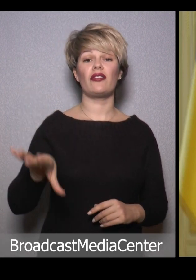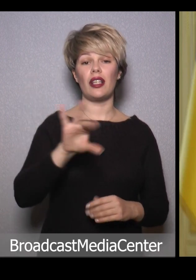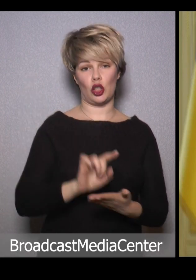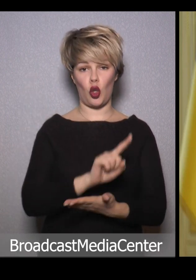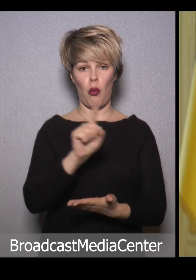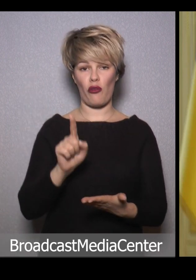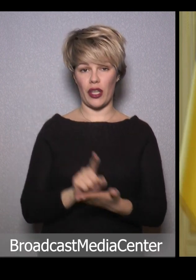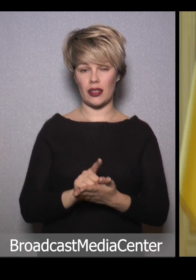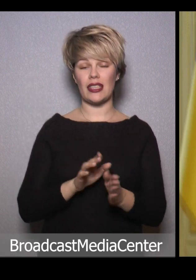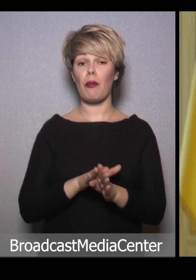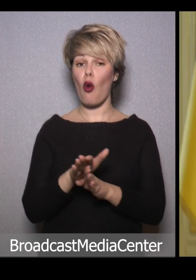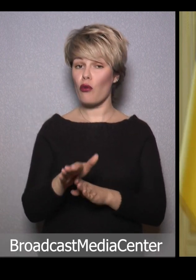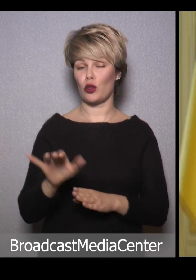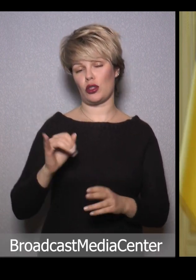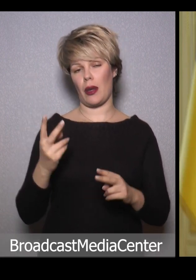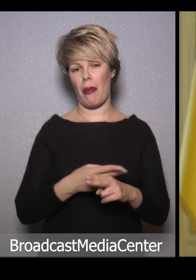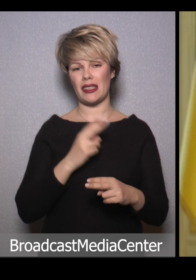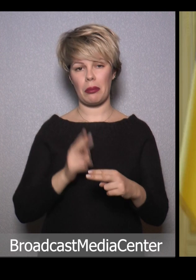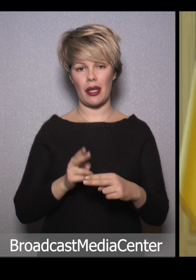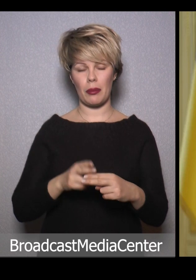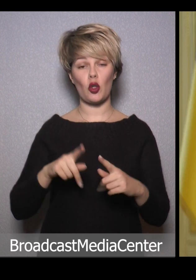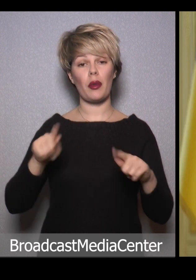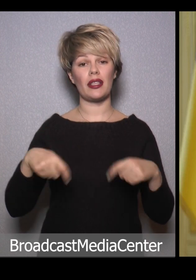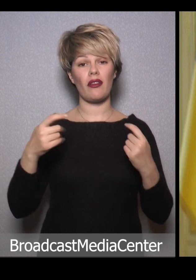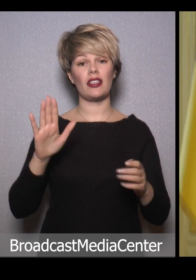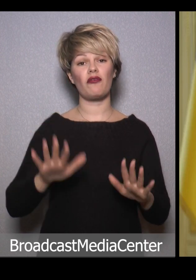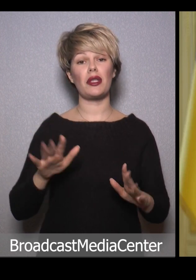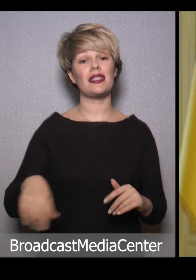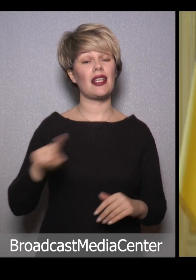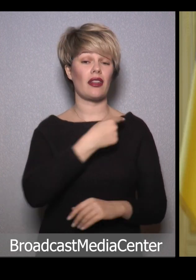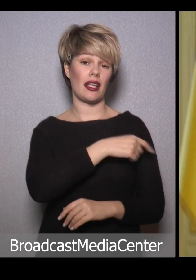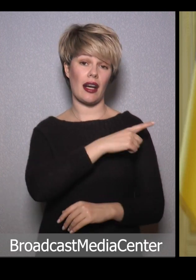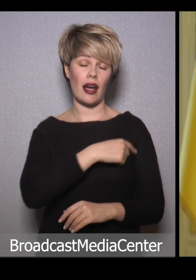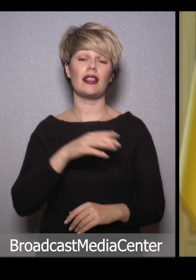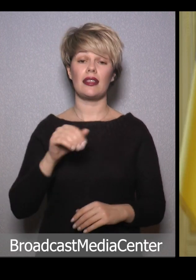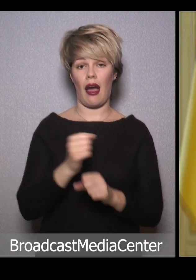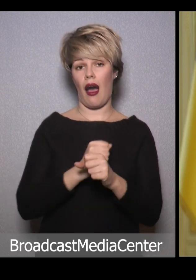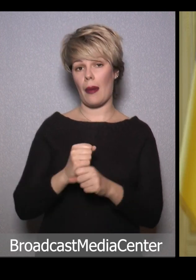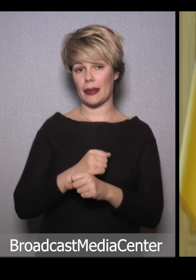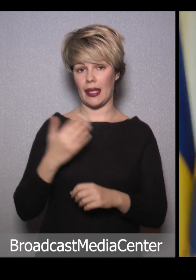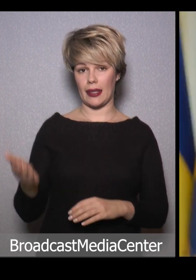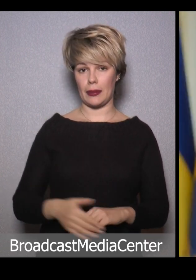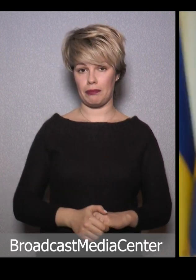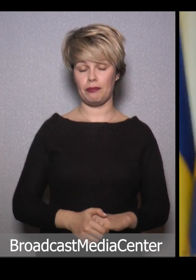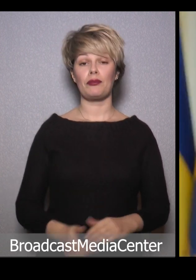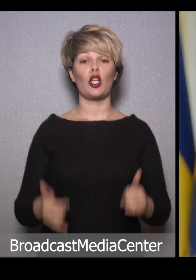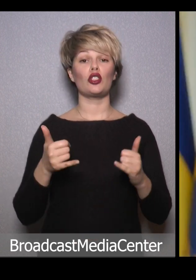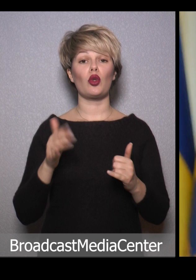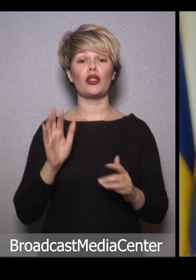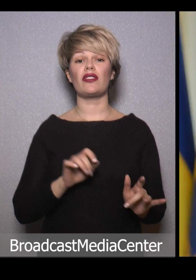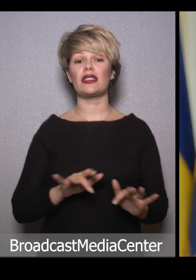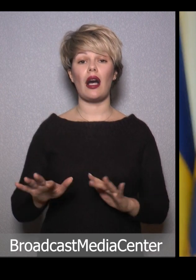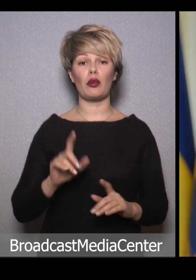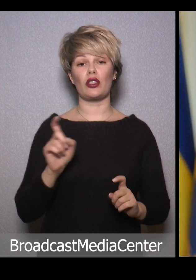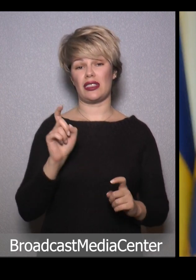зобов'язані повністю та безперебійно передавати в місцеві лікарні та аптеки. Сьогодні у